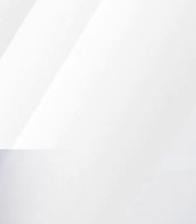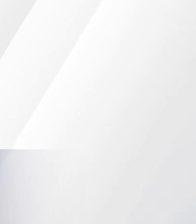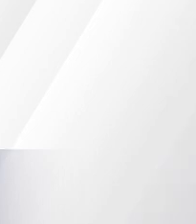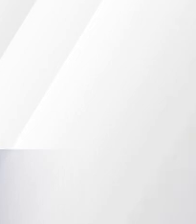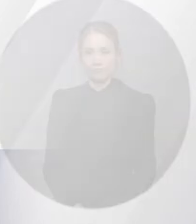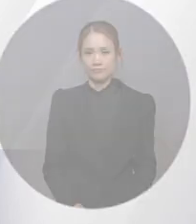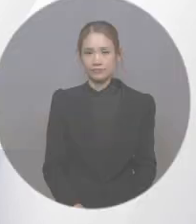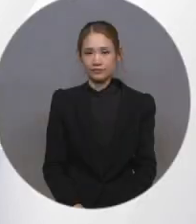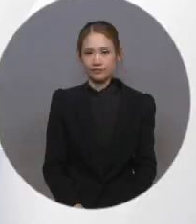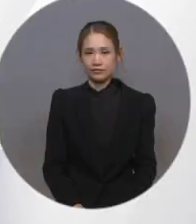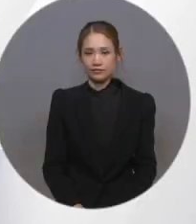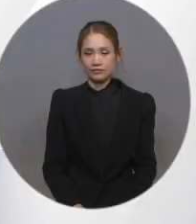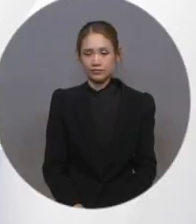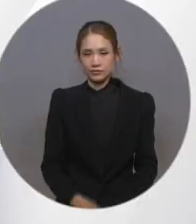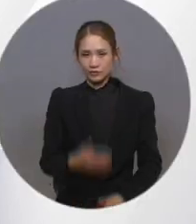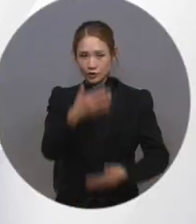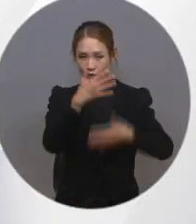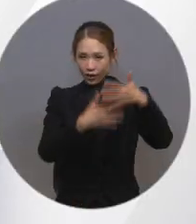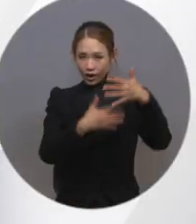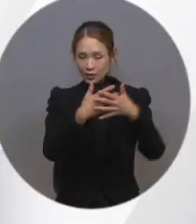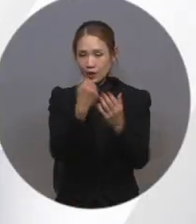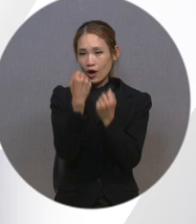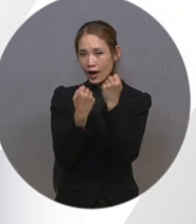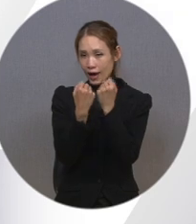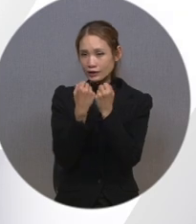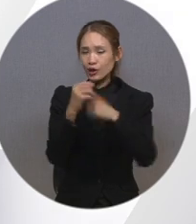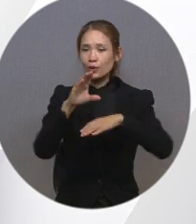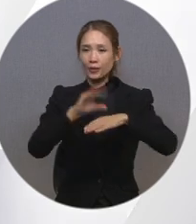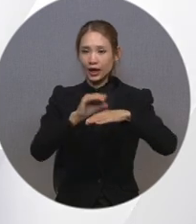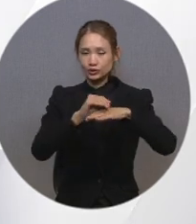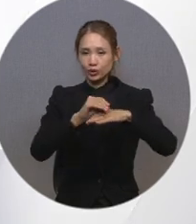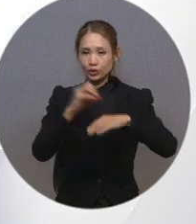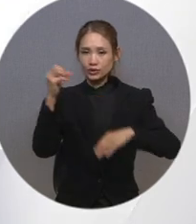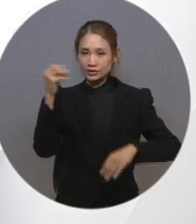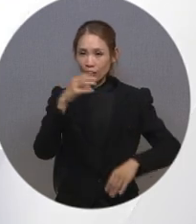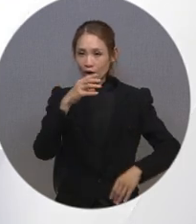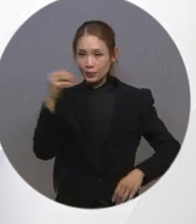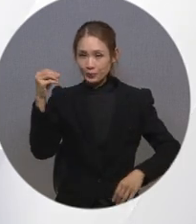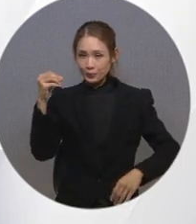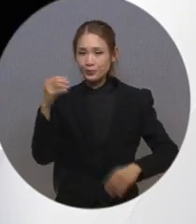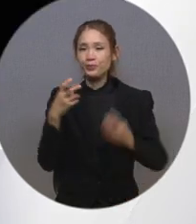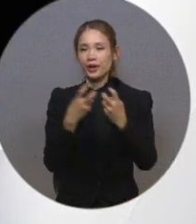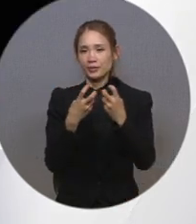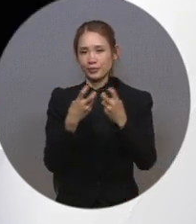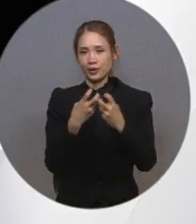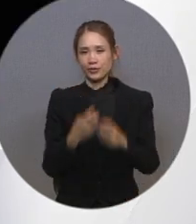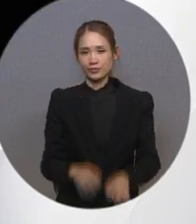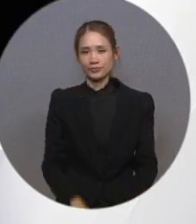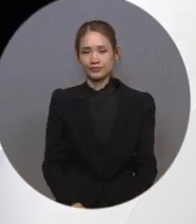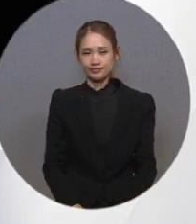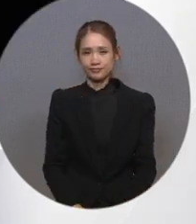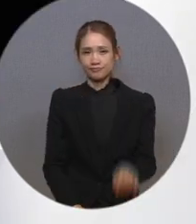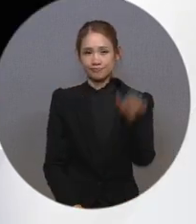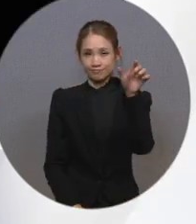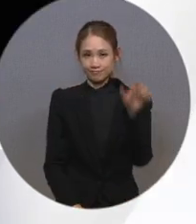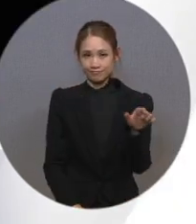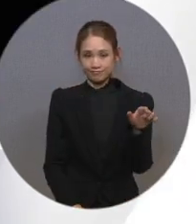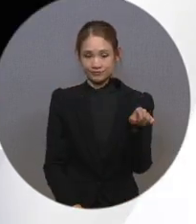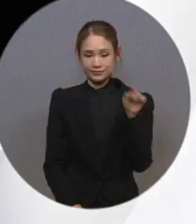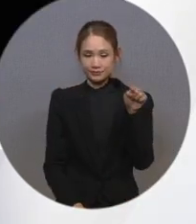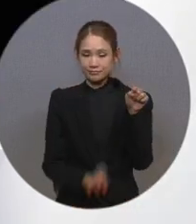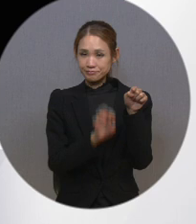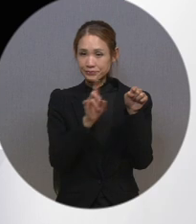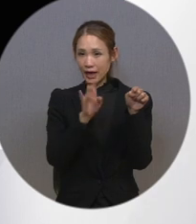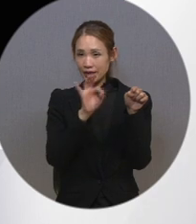다음으로 화면 해설 방송을 켜고 끄는 방법에 대해 알아보겠습니다. 기가 지니 리모컨에서 마이 메뉴